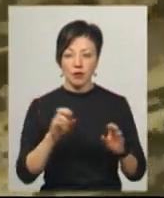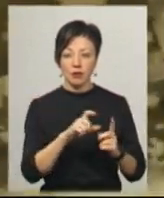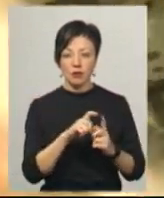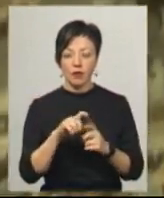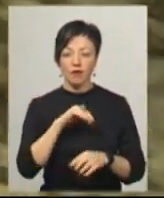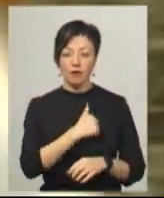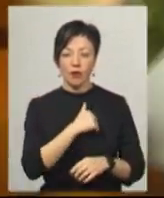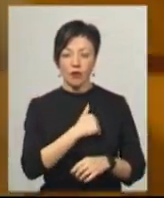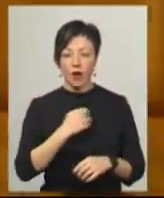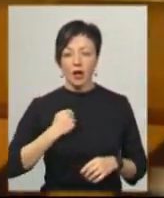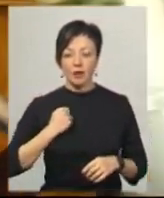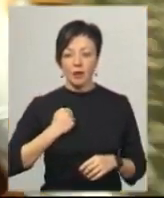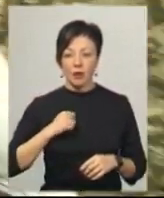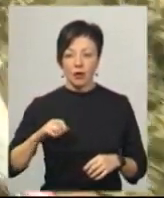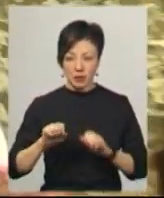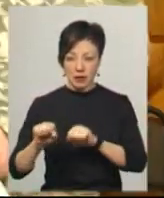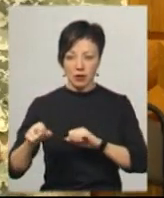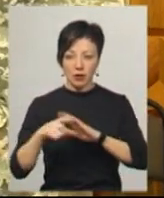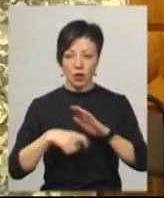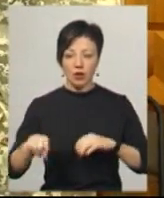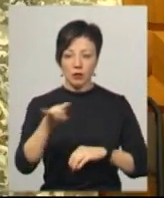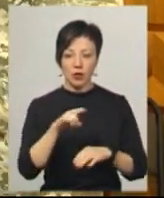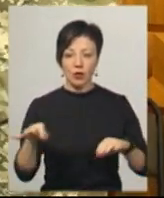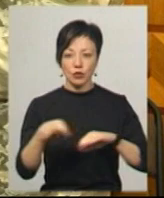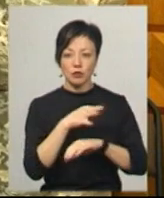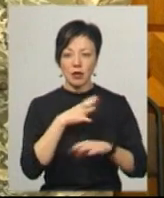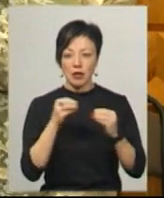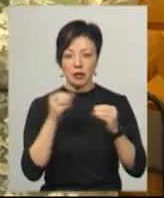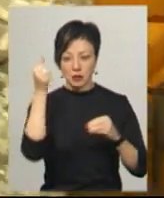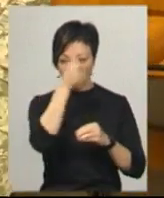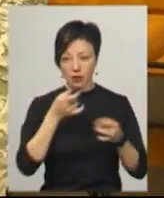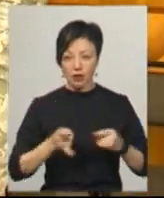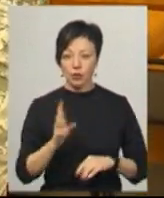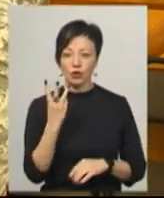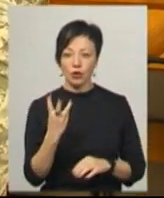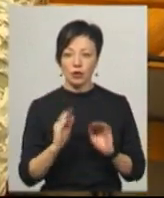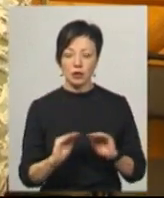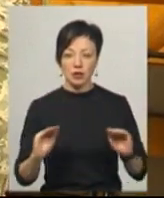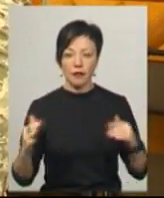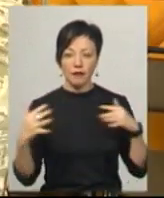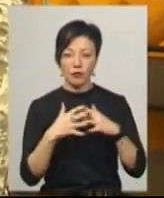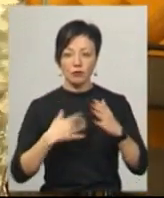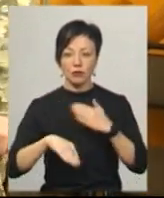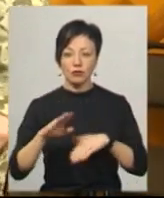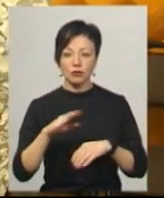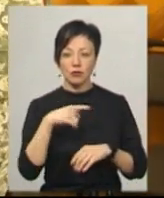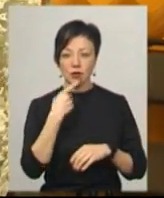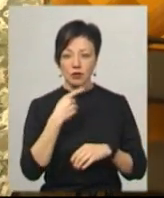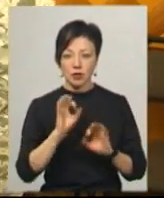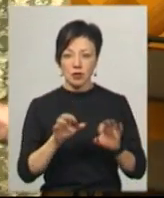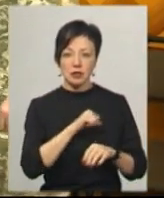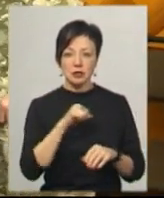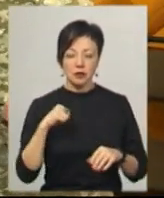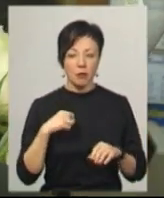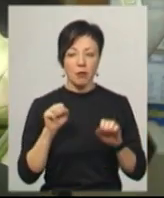Вдова кіборга Руслана Коношенко Людмила каже, з чоловіком були одружені 10 років, народили трьох дітей. На фронт він пішов, розповідає Людмила добровільно,